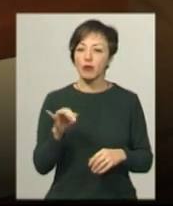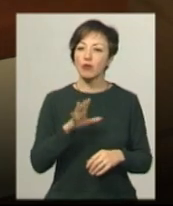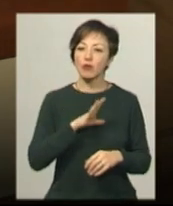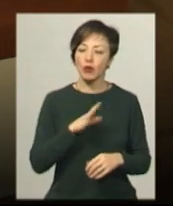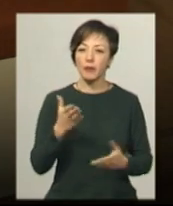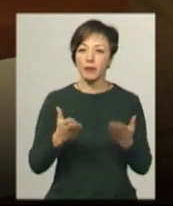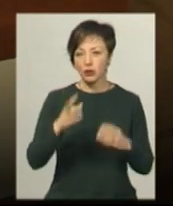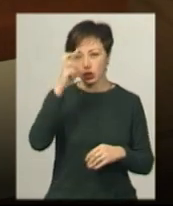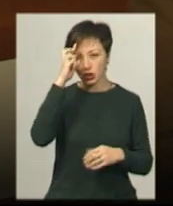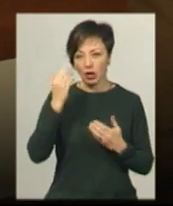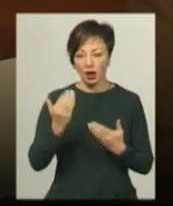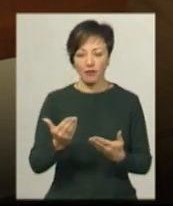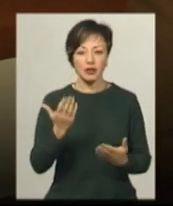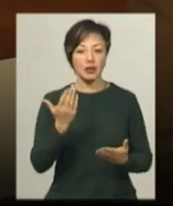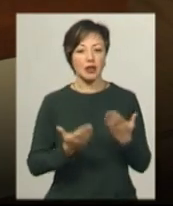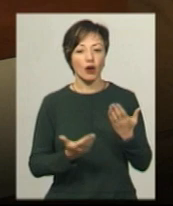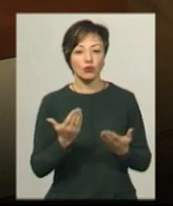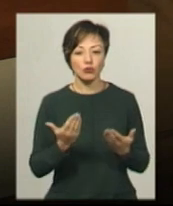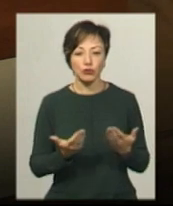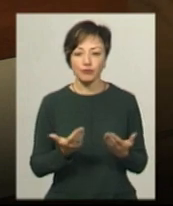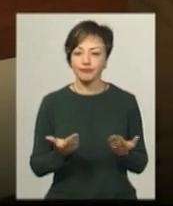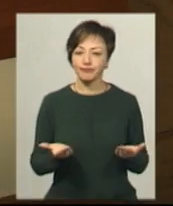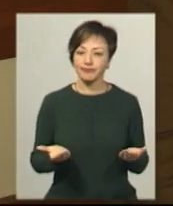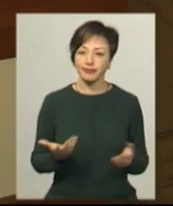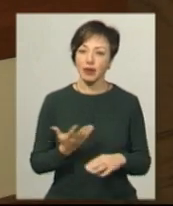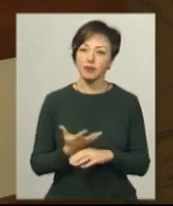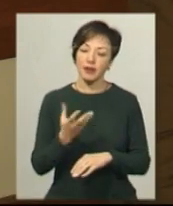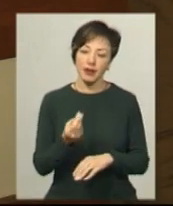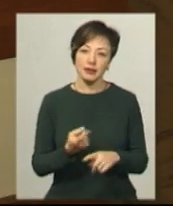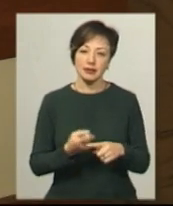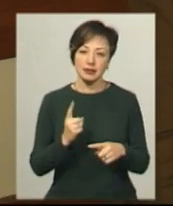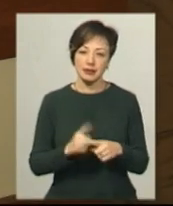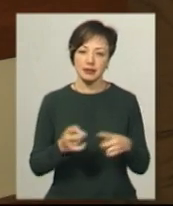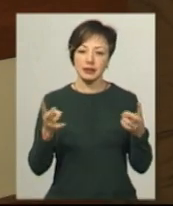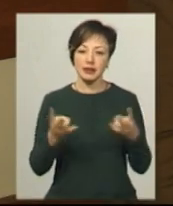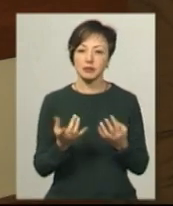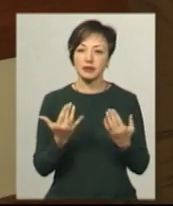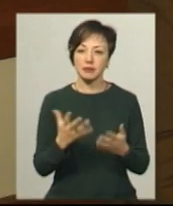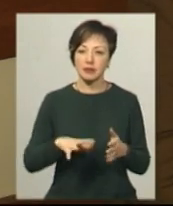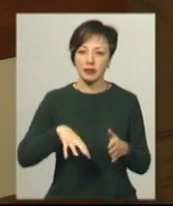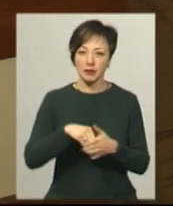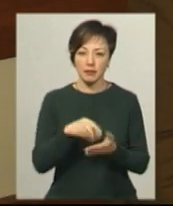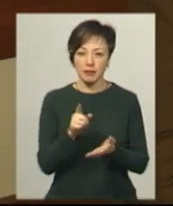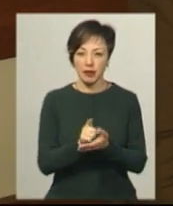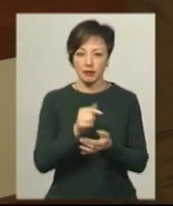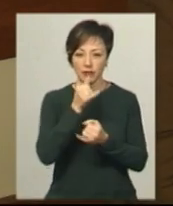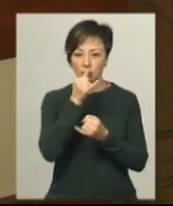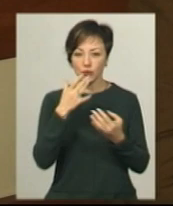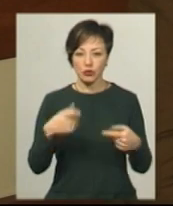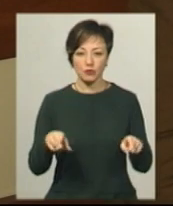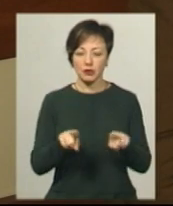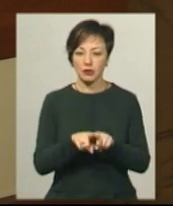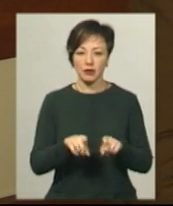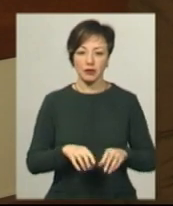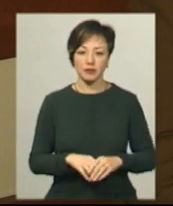якби в державні, але якщо платні, то це платні треба, скільки платити. Ми з пенсії не можемо так,